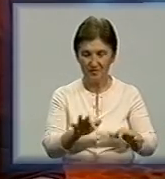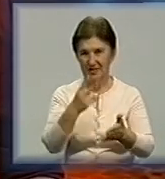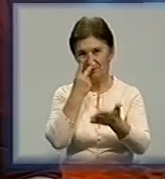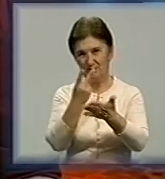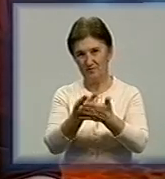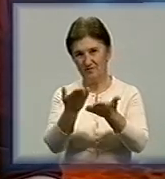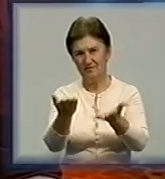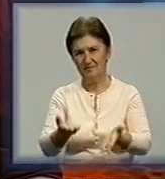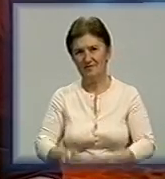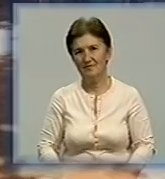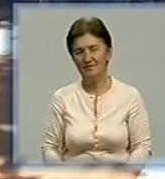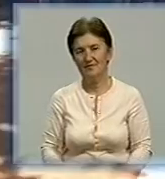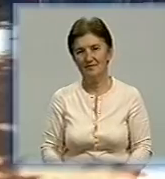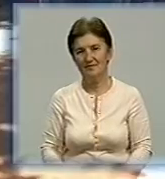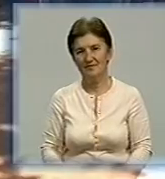Ольга Склярук.